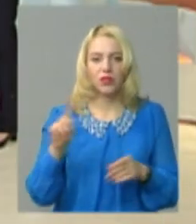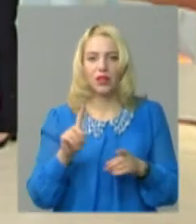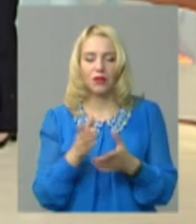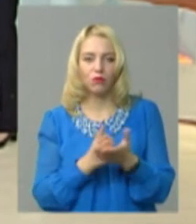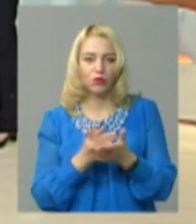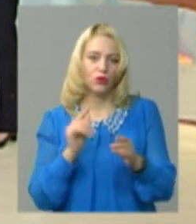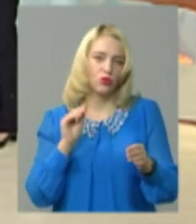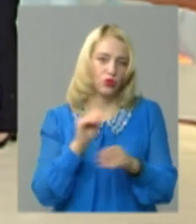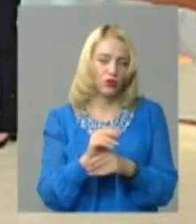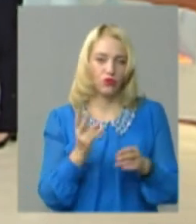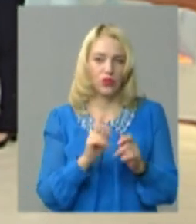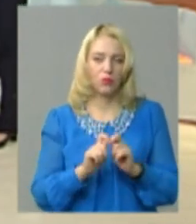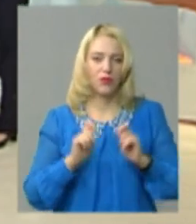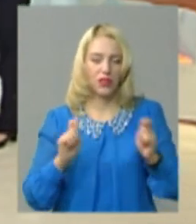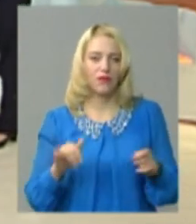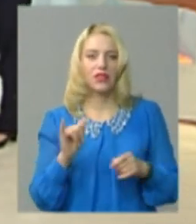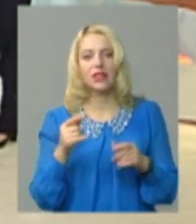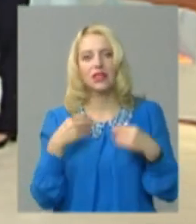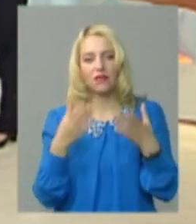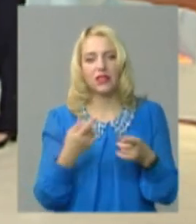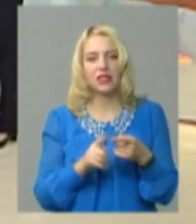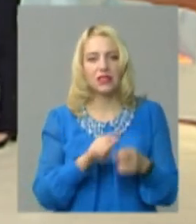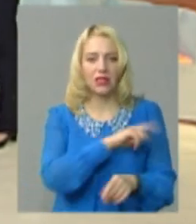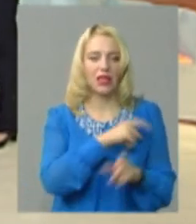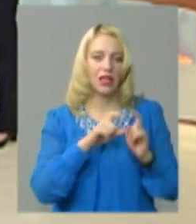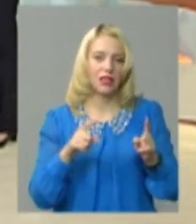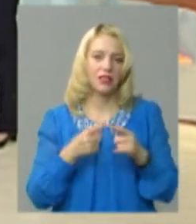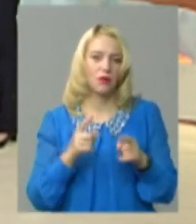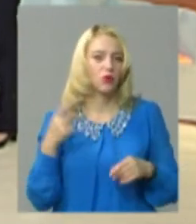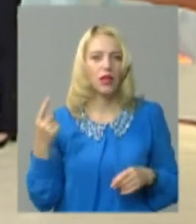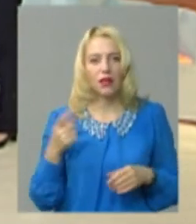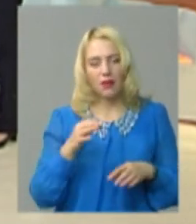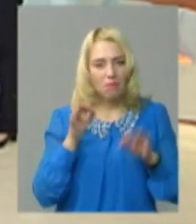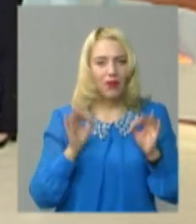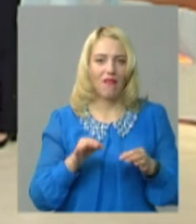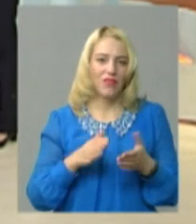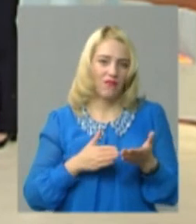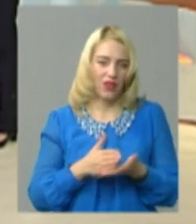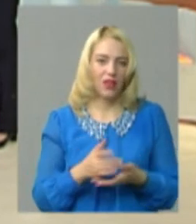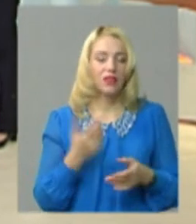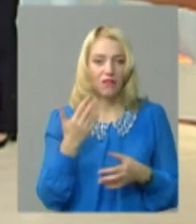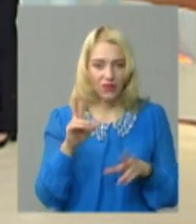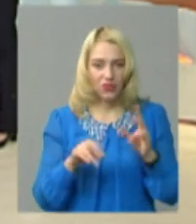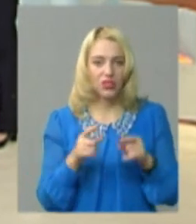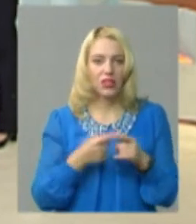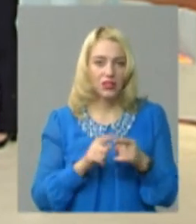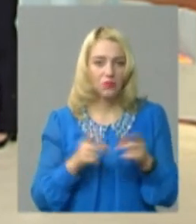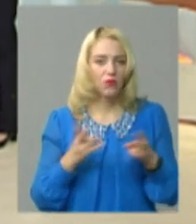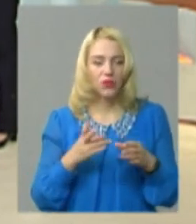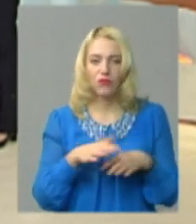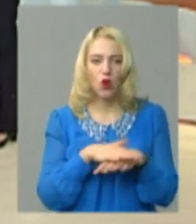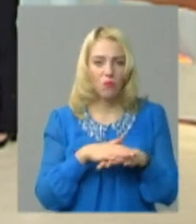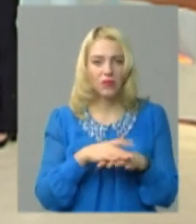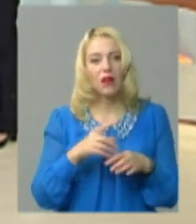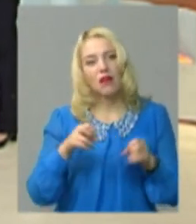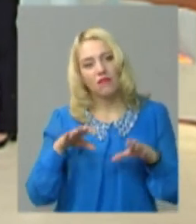послуги додаткові можливо відкривати і давати в цій лікарні. І це буде найправильніший варіант. То ви вважаєте, що в громадах самі мають вирішувати, чи